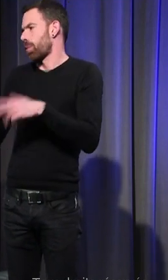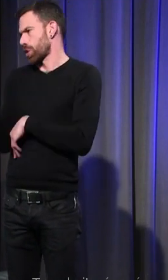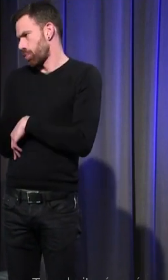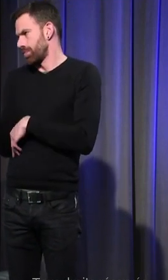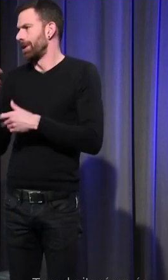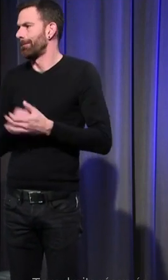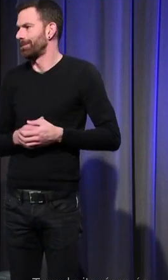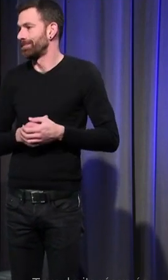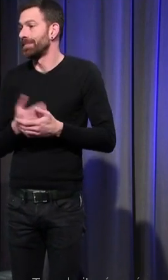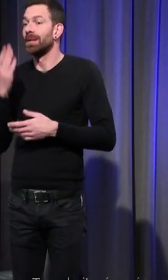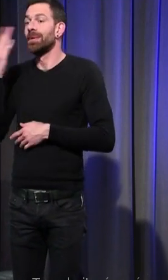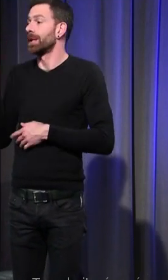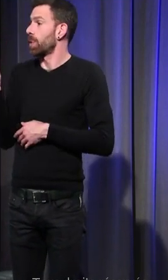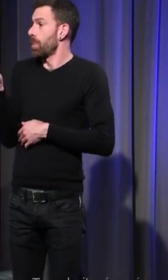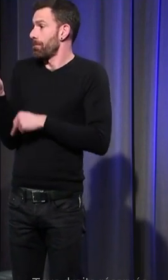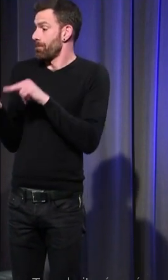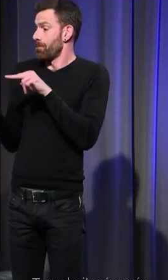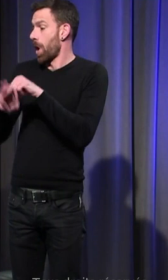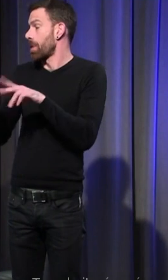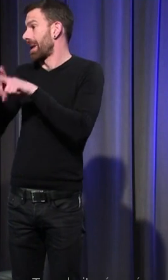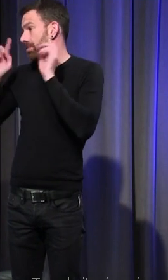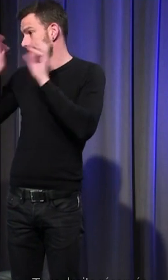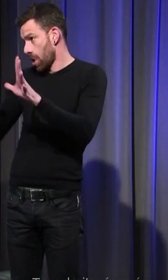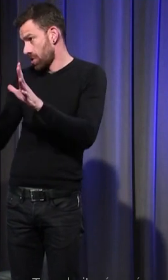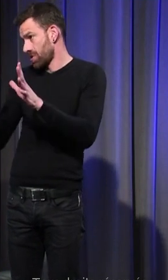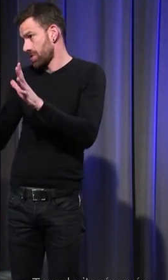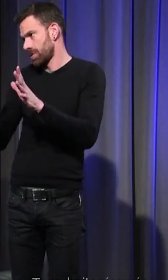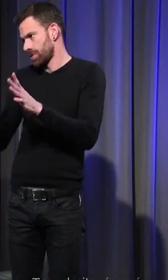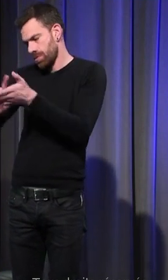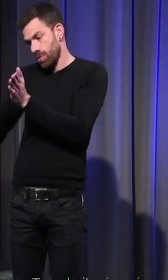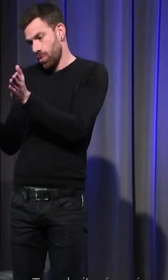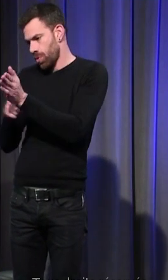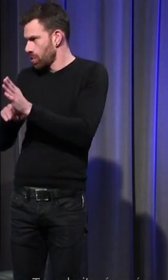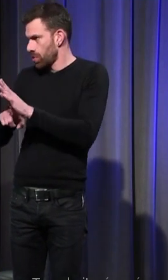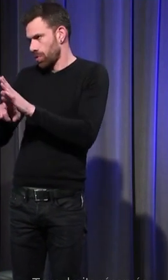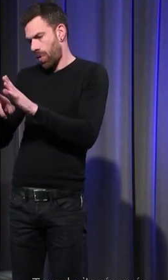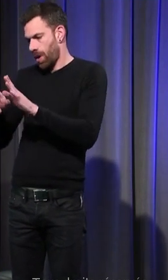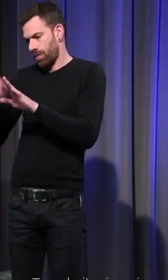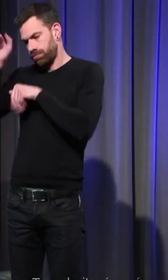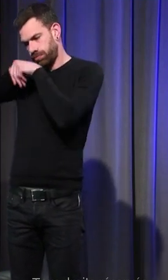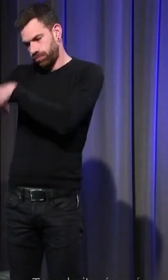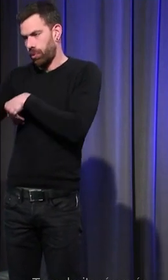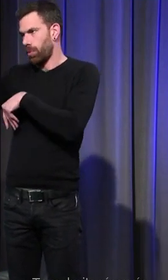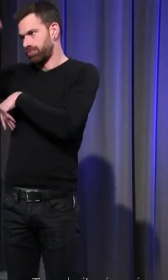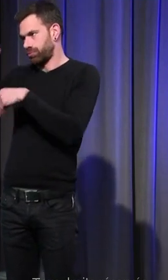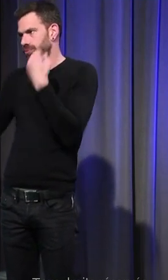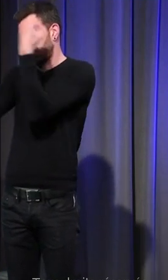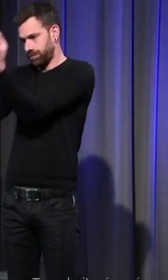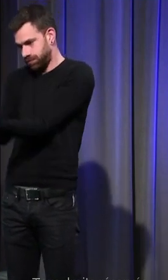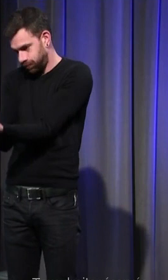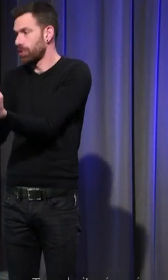liturgiques c'est si un couple décède simultanément ils ont droit d'être enterrés l'un à côté de l'autre ou l'un sur l'autre